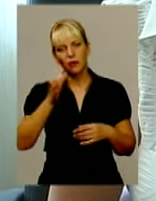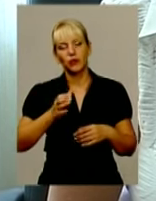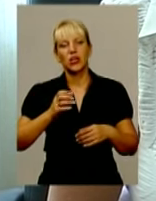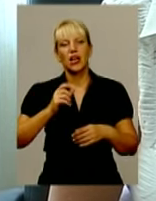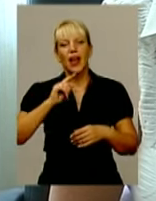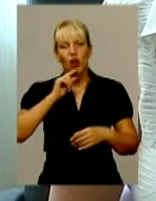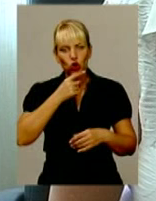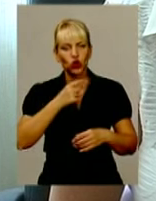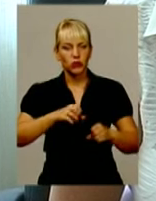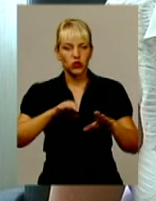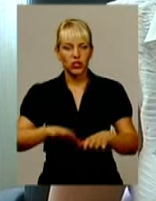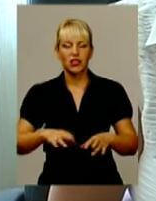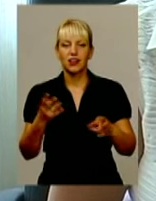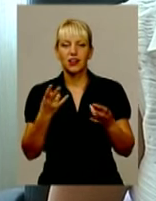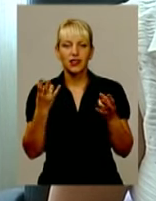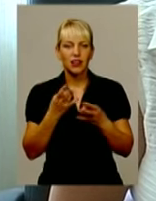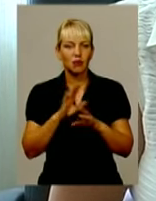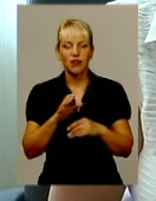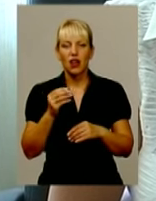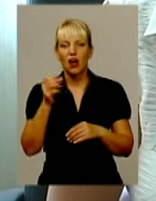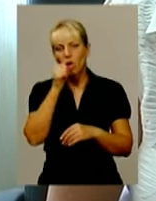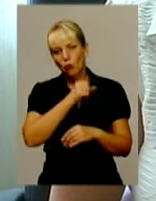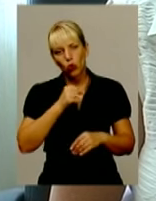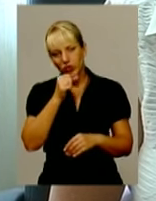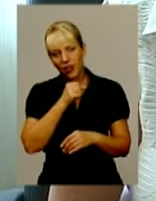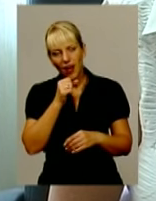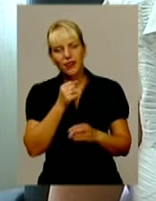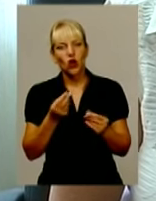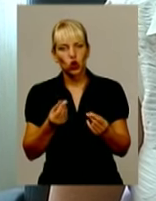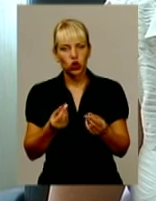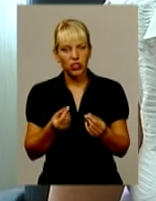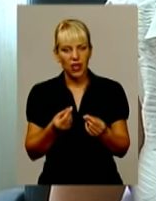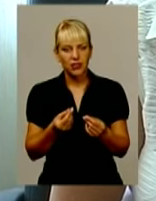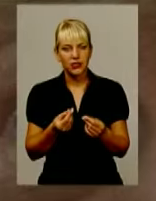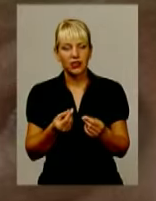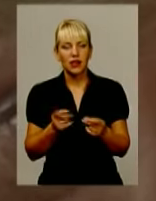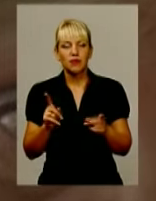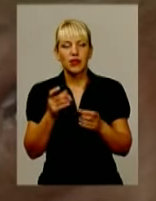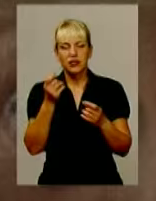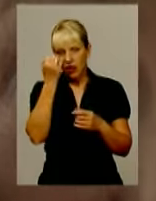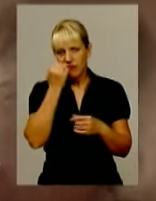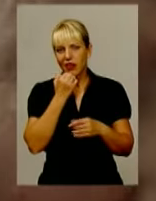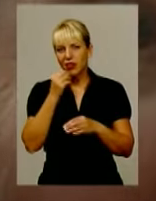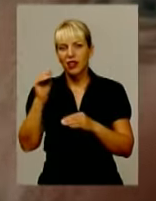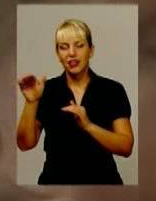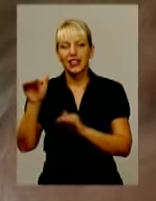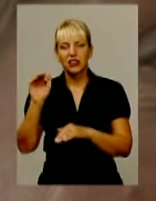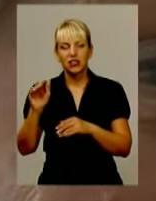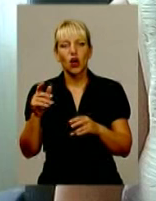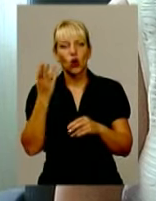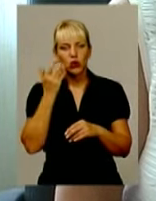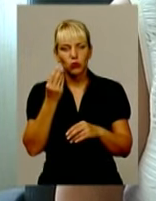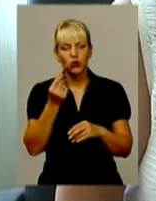рішення. Нам треба непроїдання грошей, які ми отримуємо завдяки кредитам. Тоді, коли будуть валютні